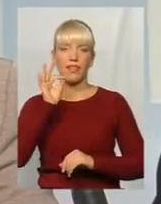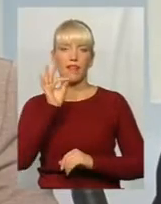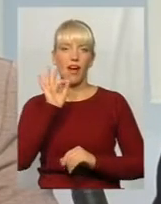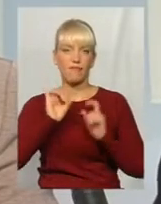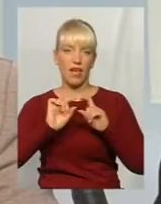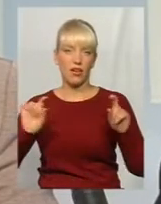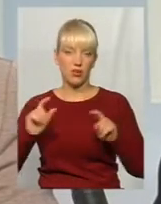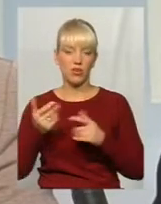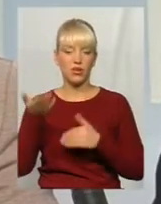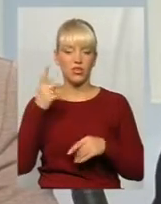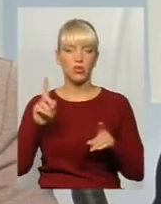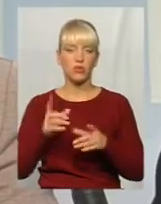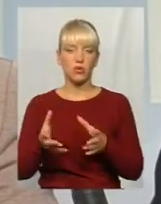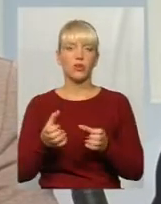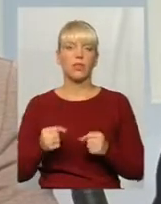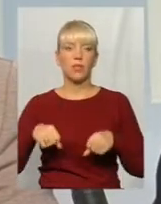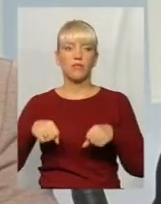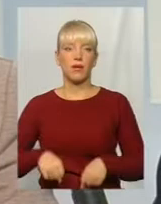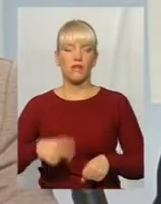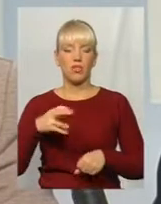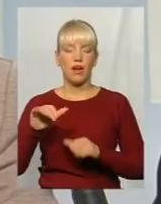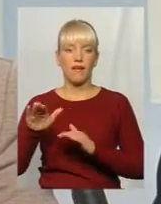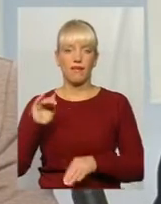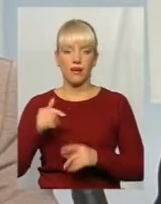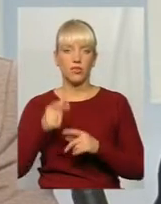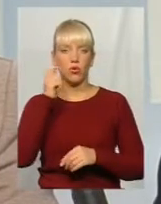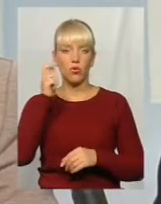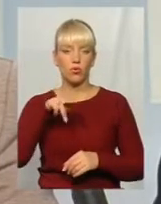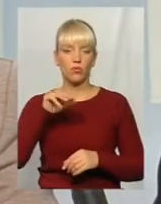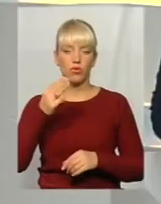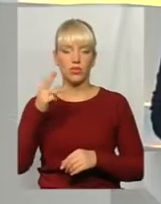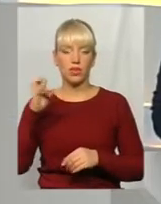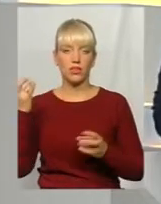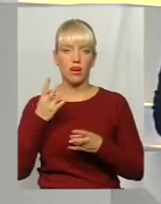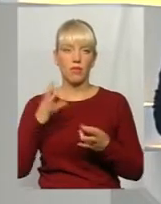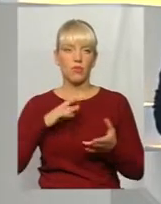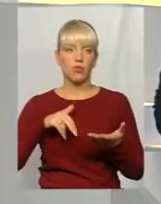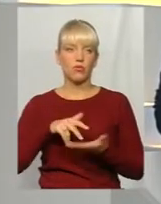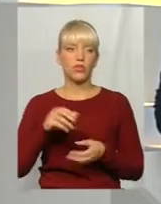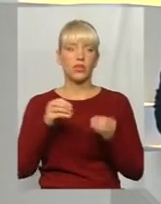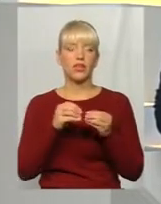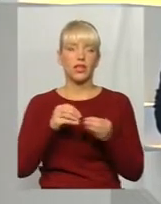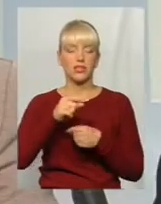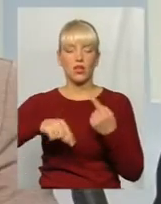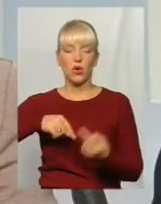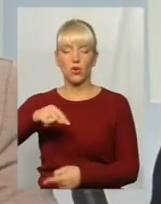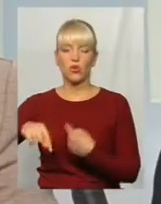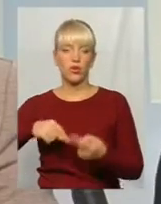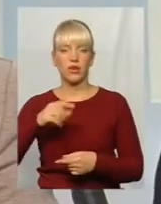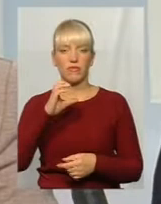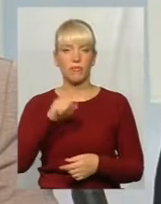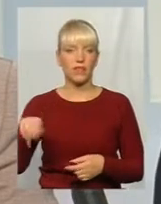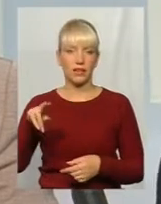отримати право на оренду в Укрпошті, потрібно було пройти 10 кругів пекла і все таке інше. Ніхто, крім